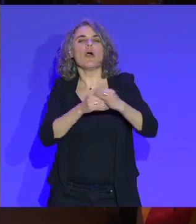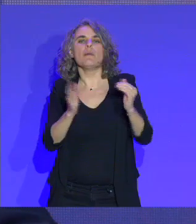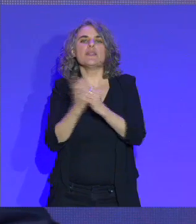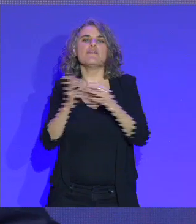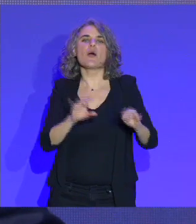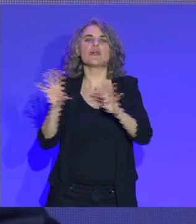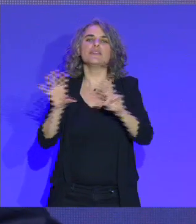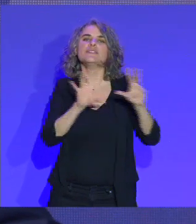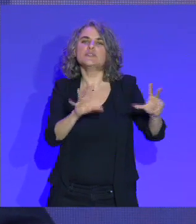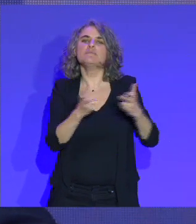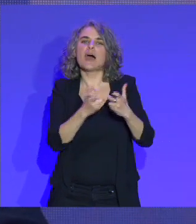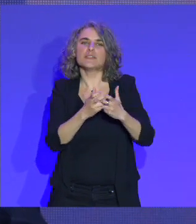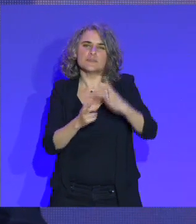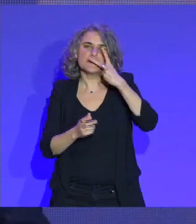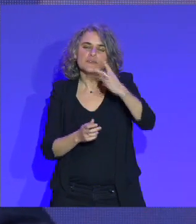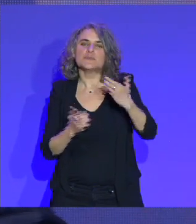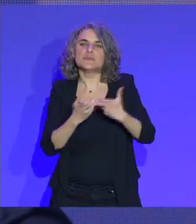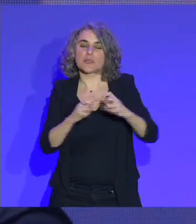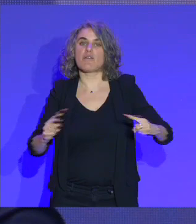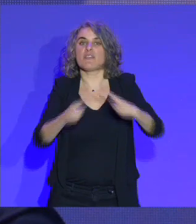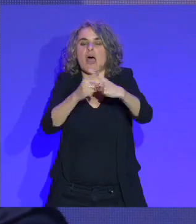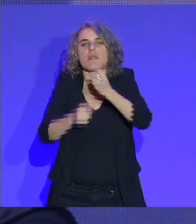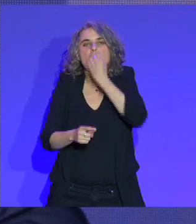'on aille en finale plutôt qu'on soit sorti dans les poules.